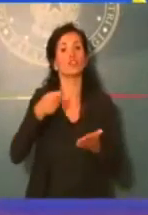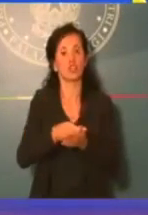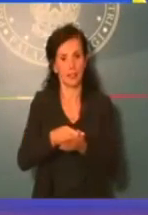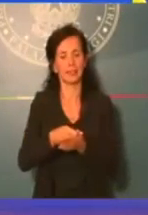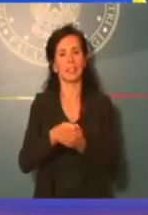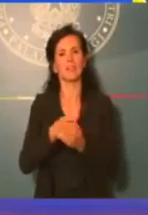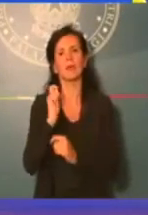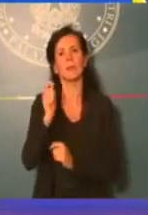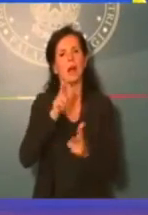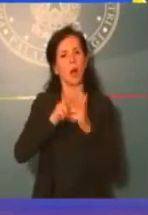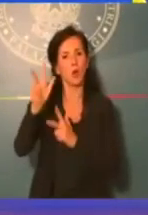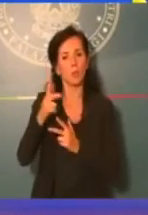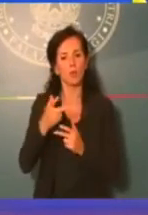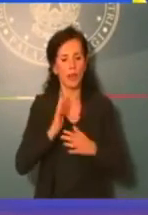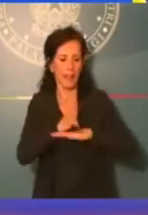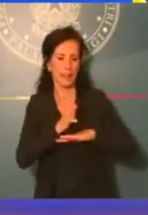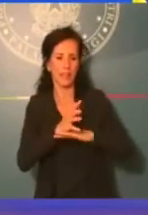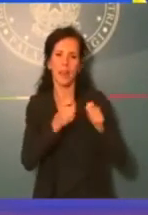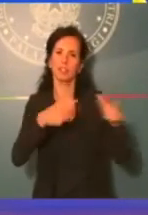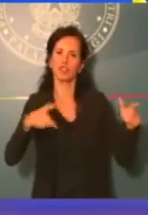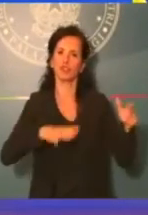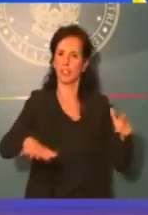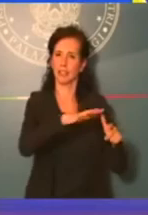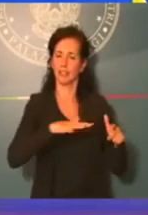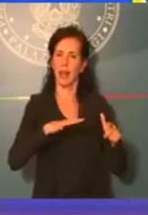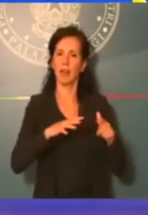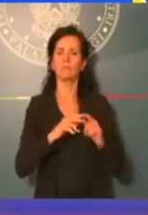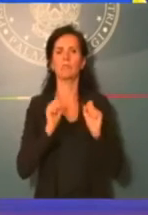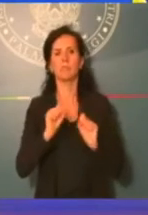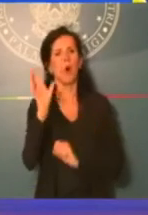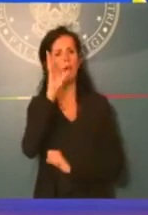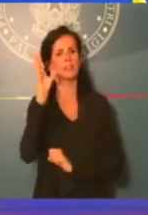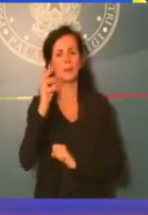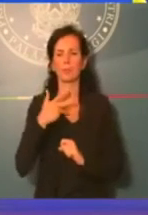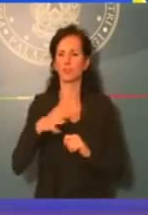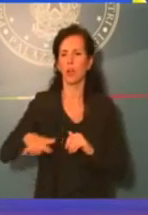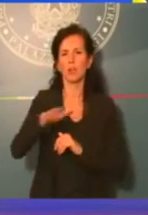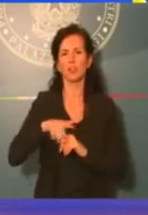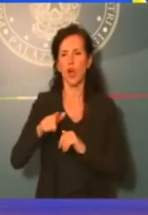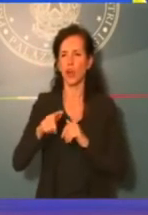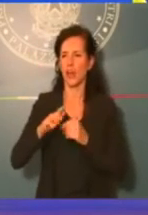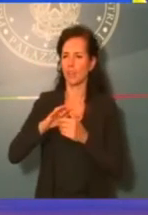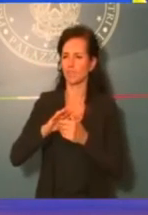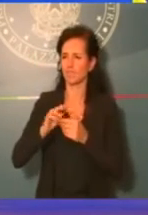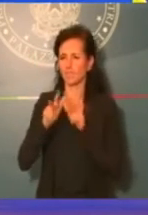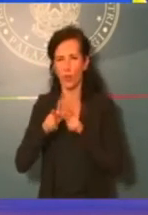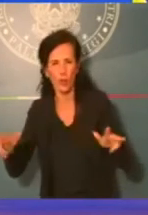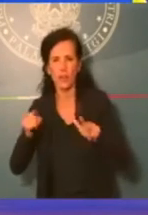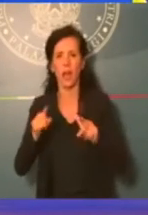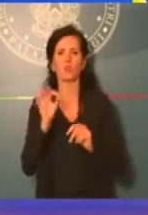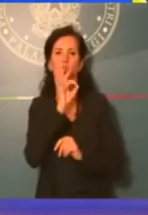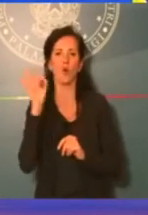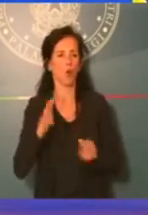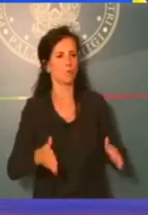interventi di rigenerazione urbana, per esempio interventi su aree degradate, strutture da riqualificare. Avremo anche